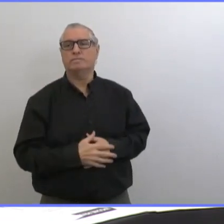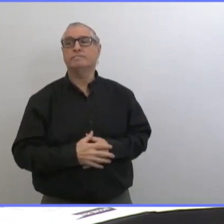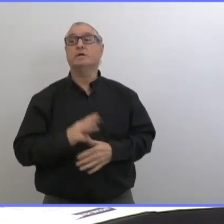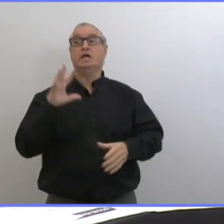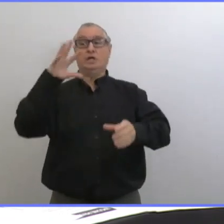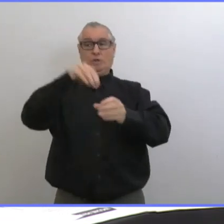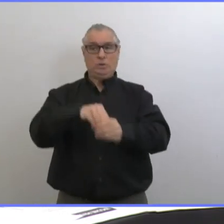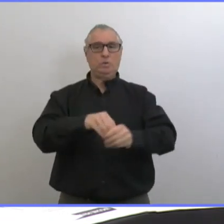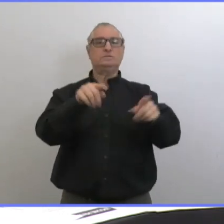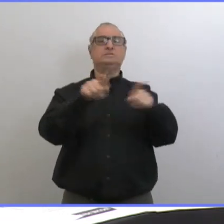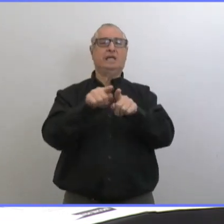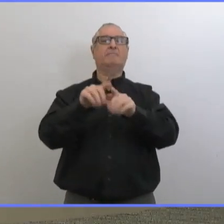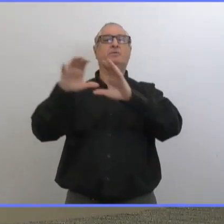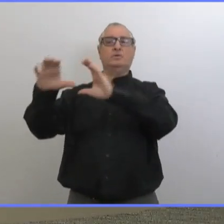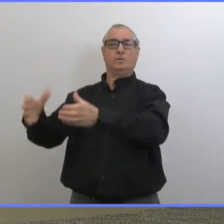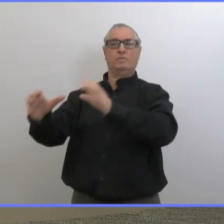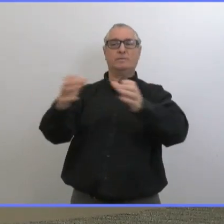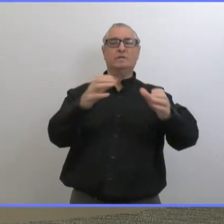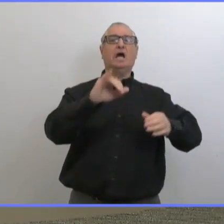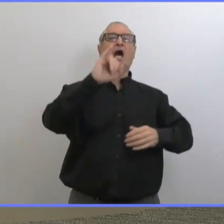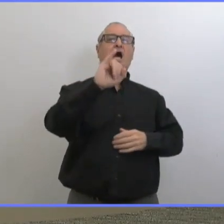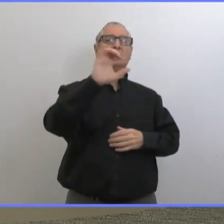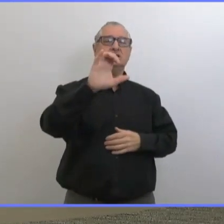de cette catégorie